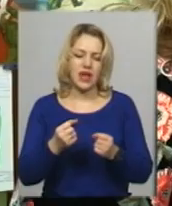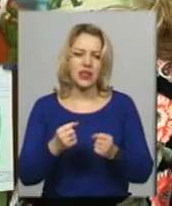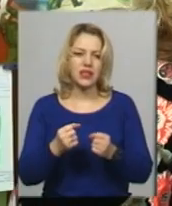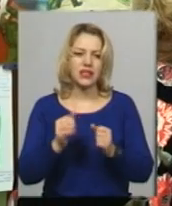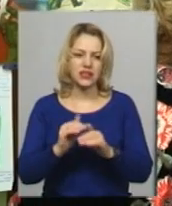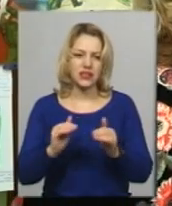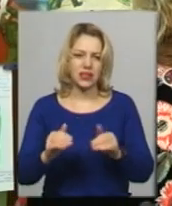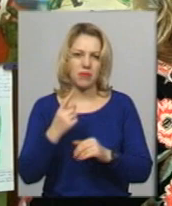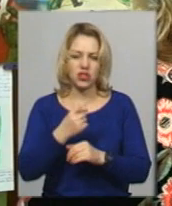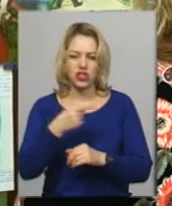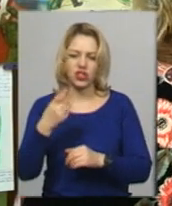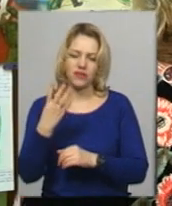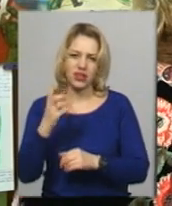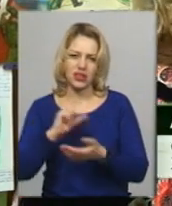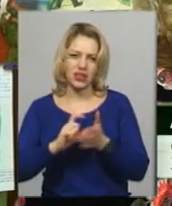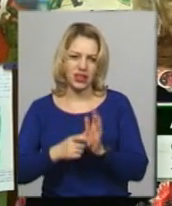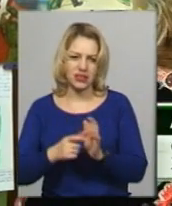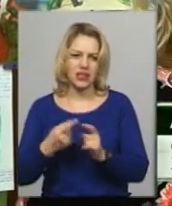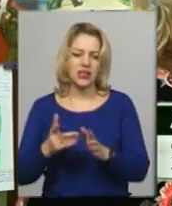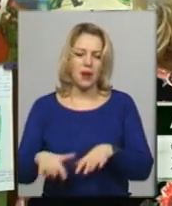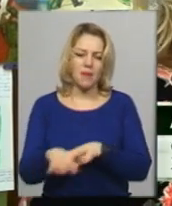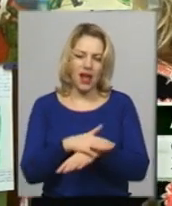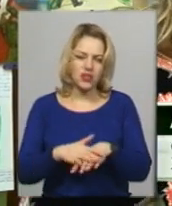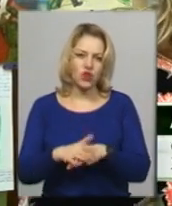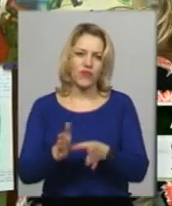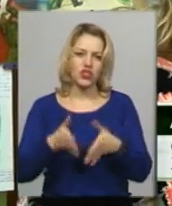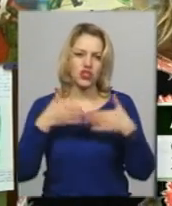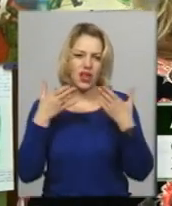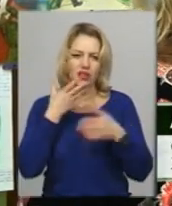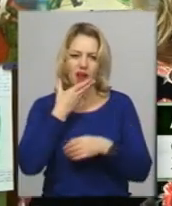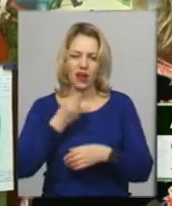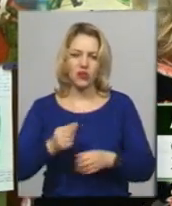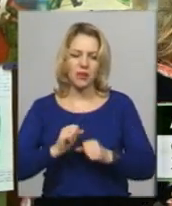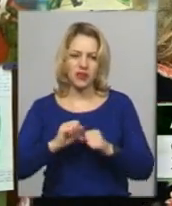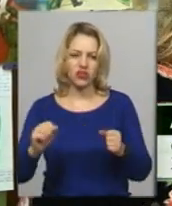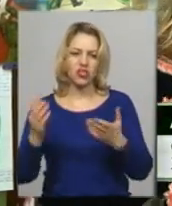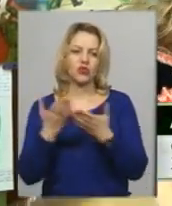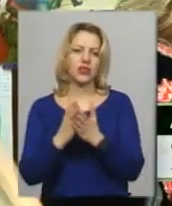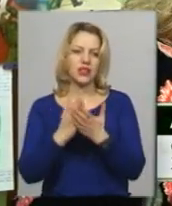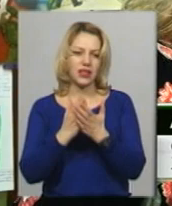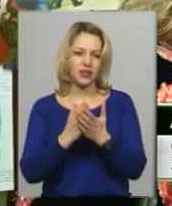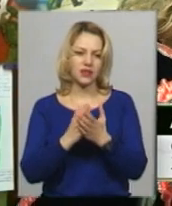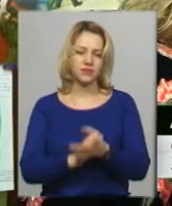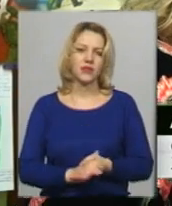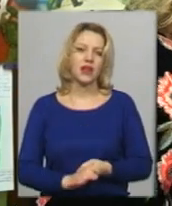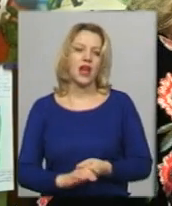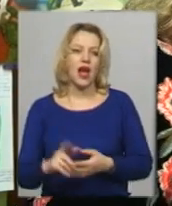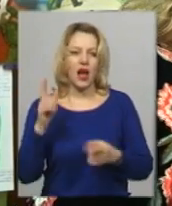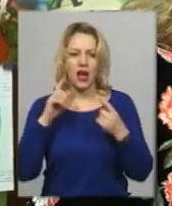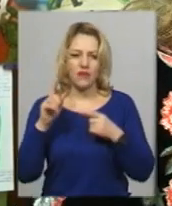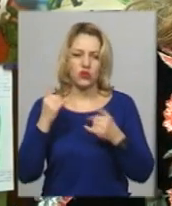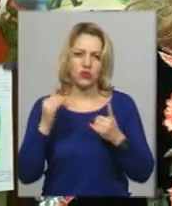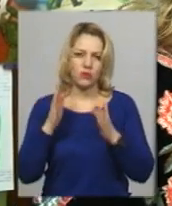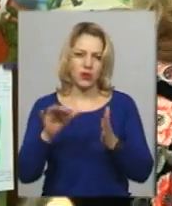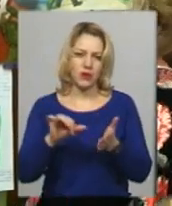класів. Це саме таке масове читання гарної патріотичної книги, автор сьогодні буде